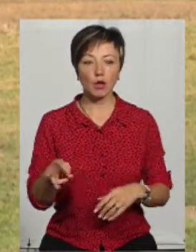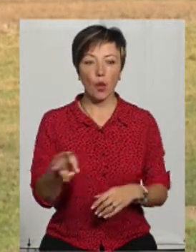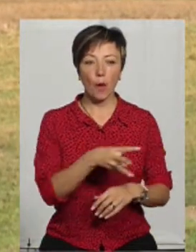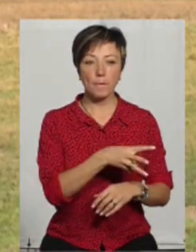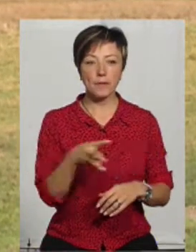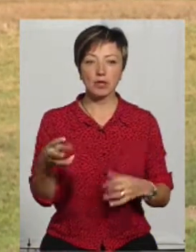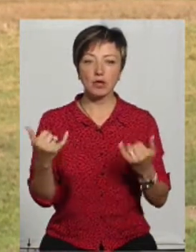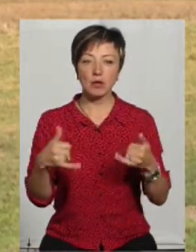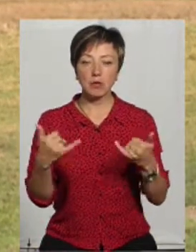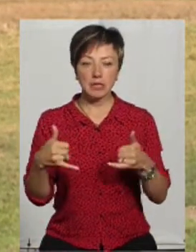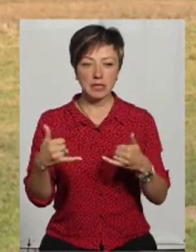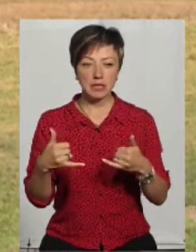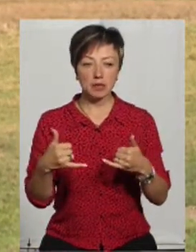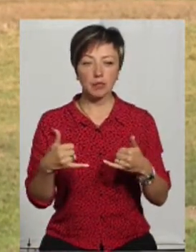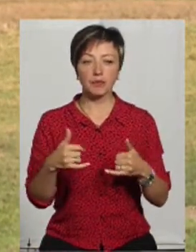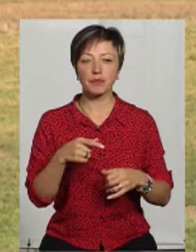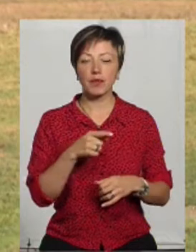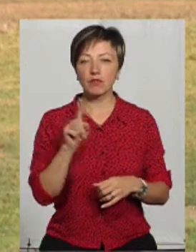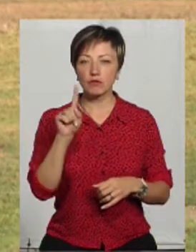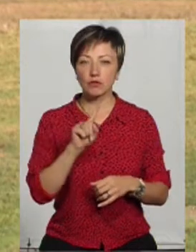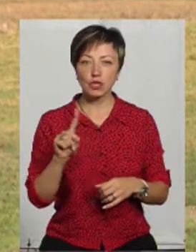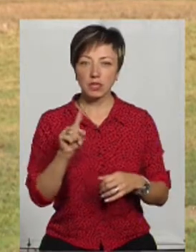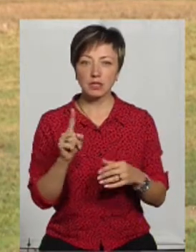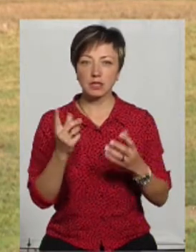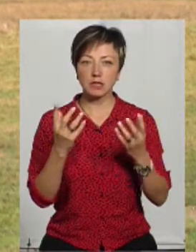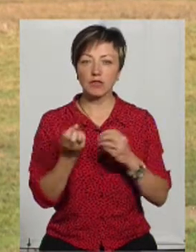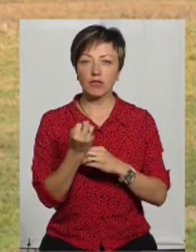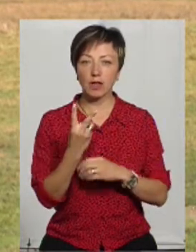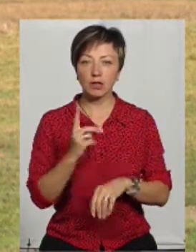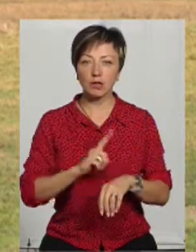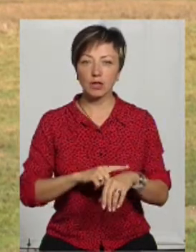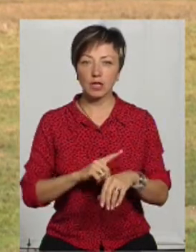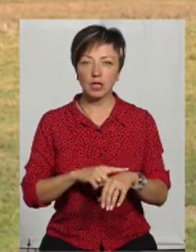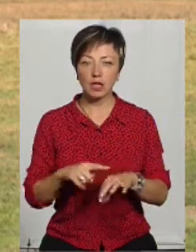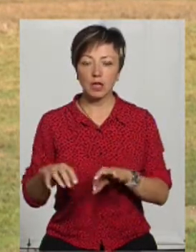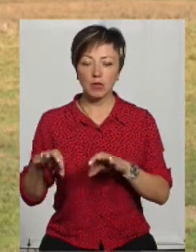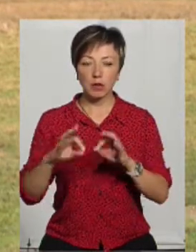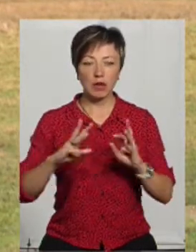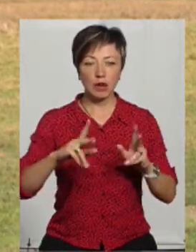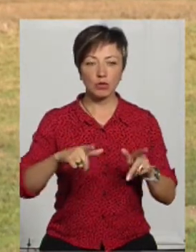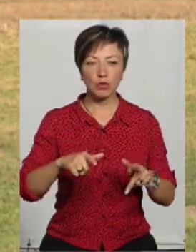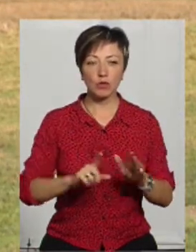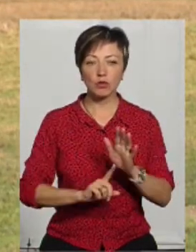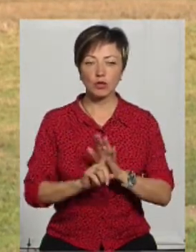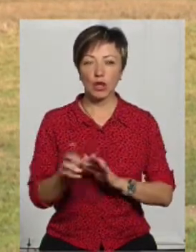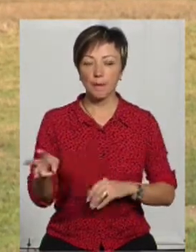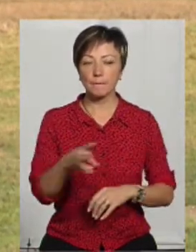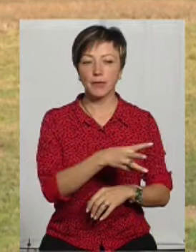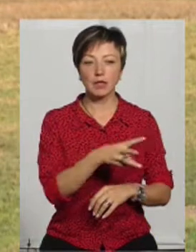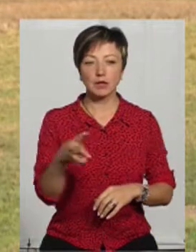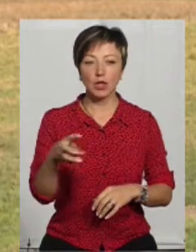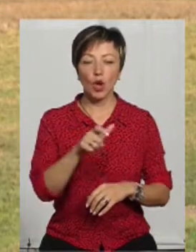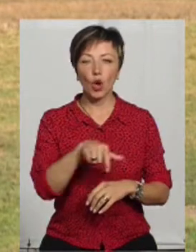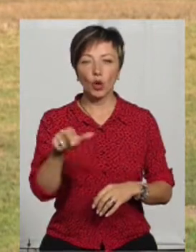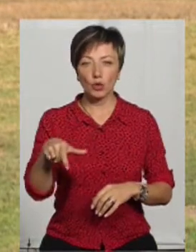гібрецидами. В час дня, не в час дня, в 12 годин під'їхали тракторі і почали бризкати. Якраз люди